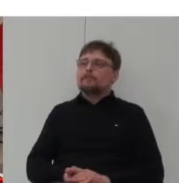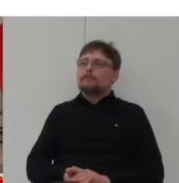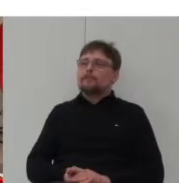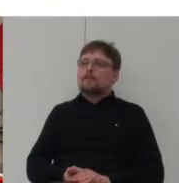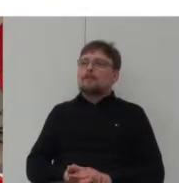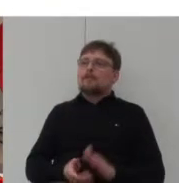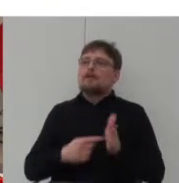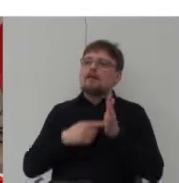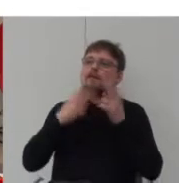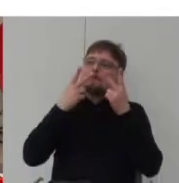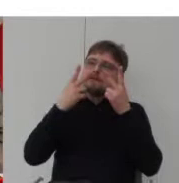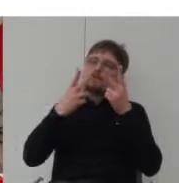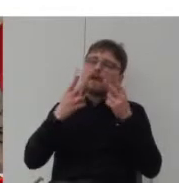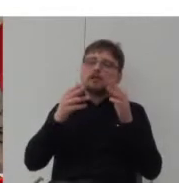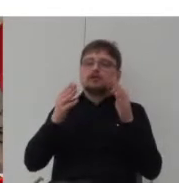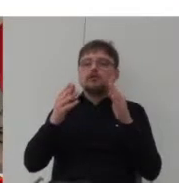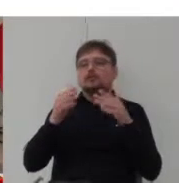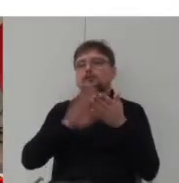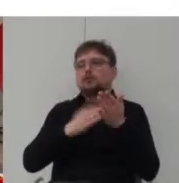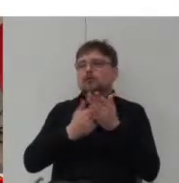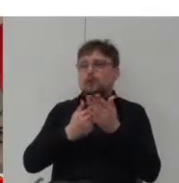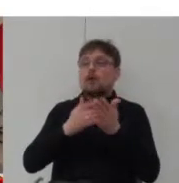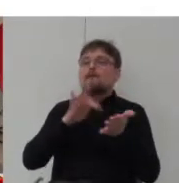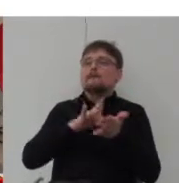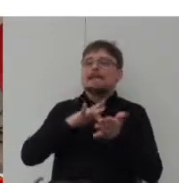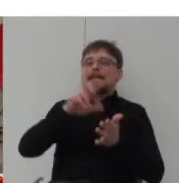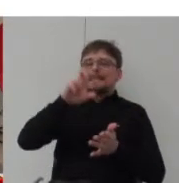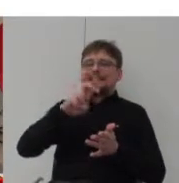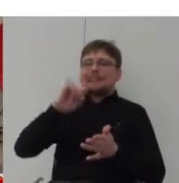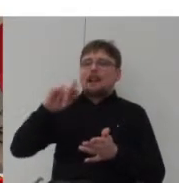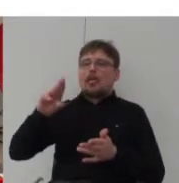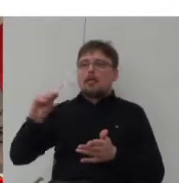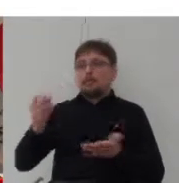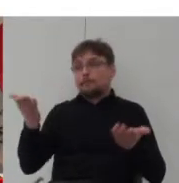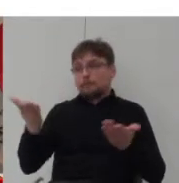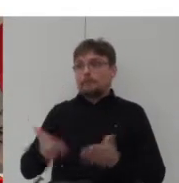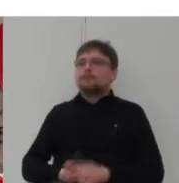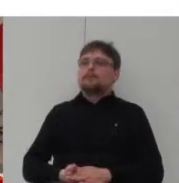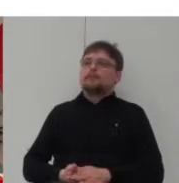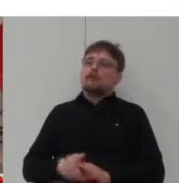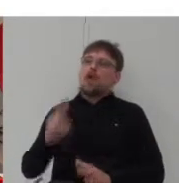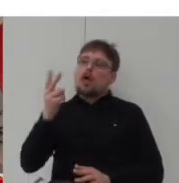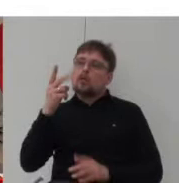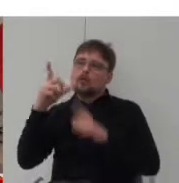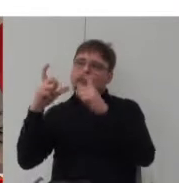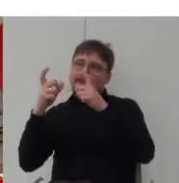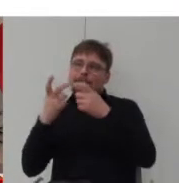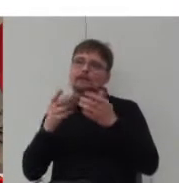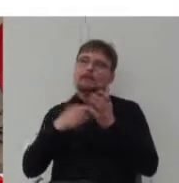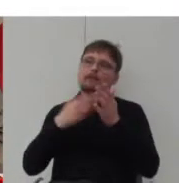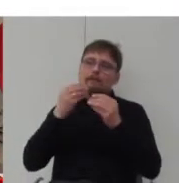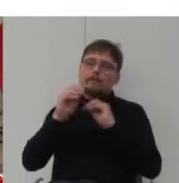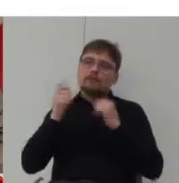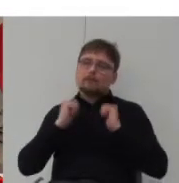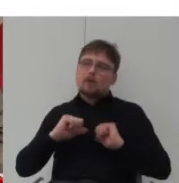jest ten przykład studia elemental z Chile i charakterystyczny ale drugi przykład nieco bardziej spokojny